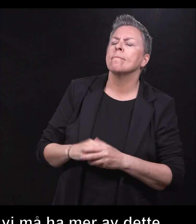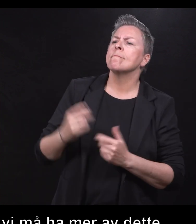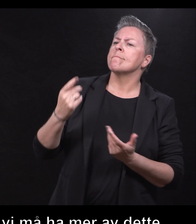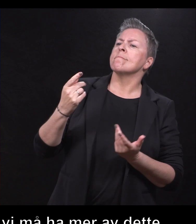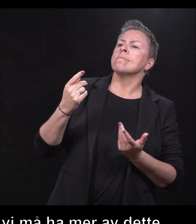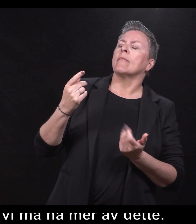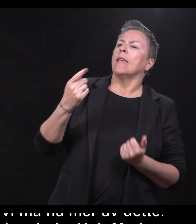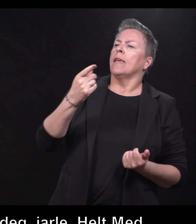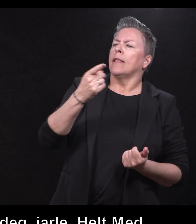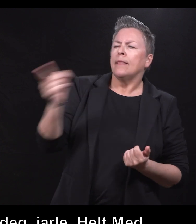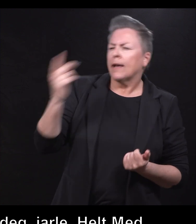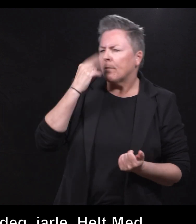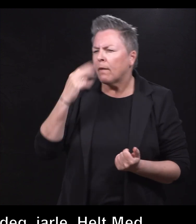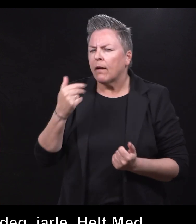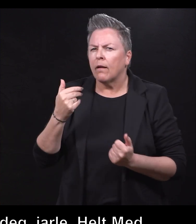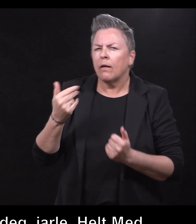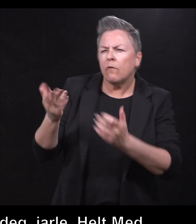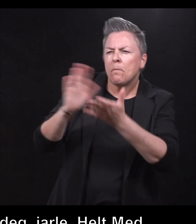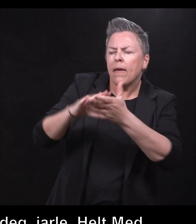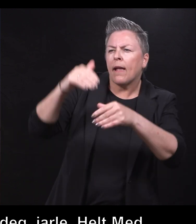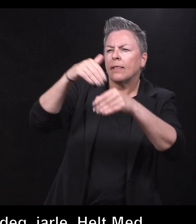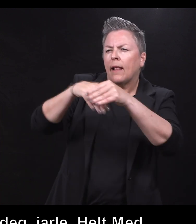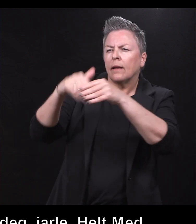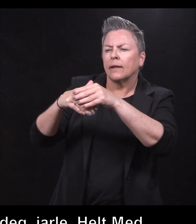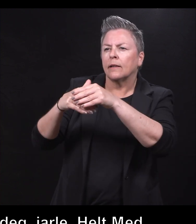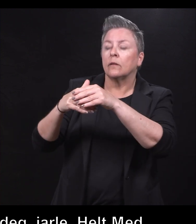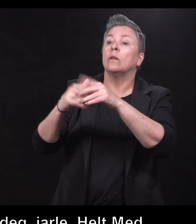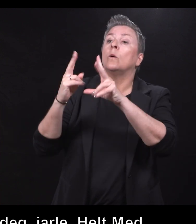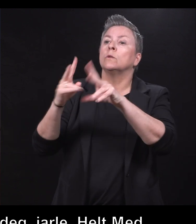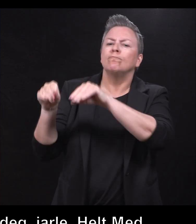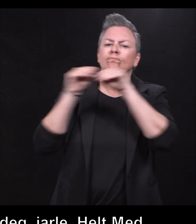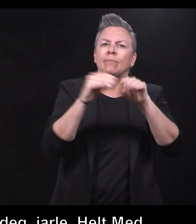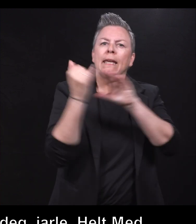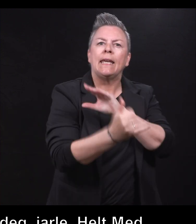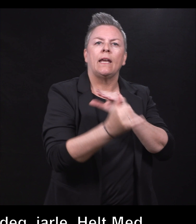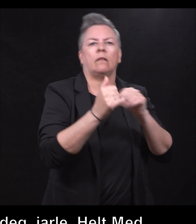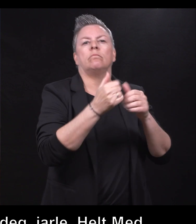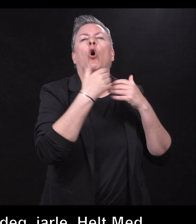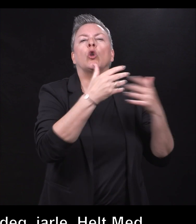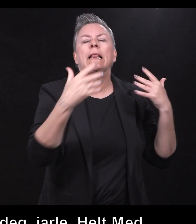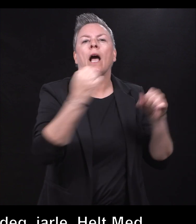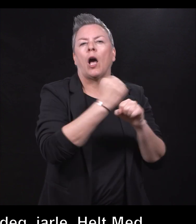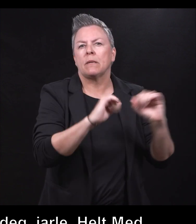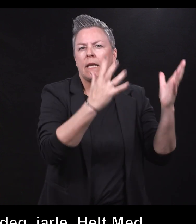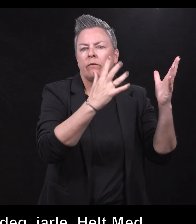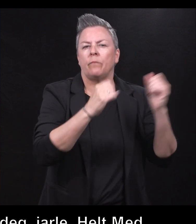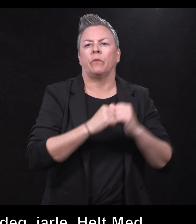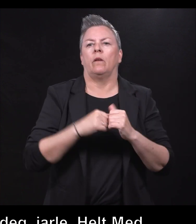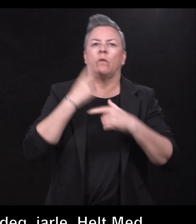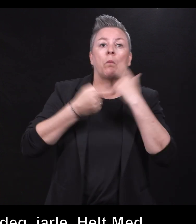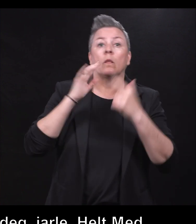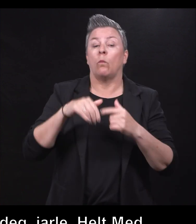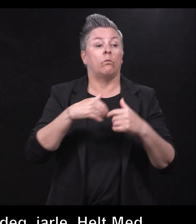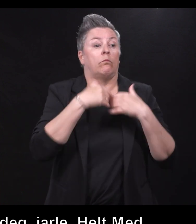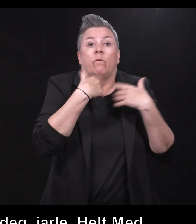Dere forsøker å få deltaker inn i det ordinære arbeidsmarkedet. Vi snakker jo om helt vanlige arbeidsplasser,